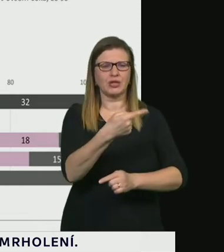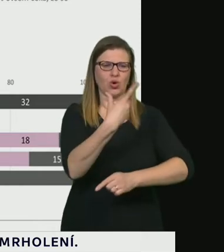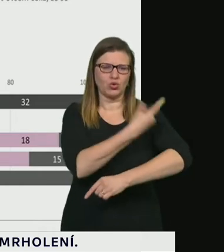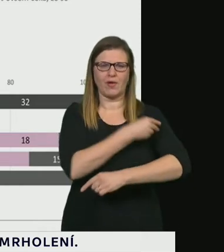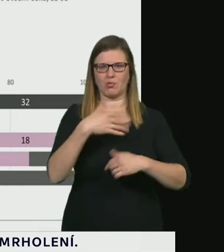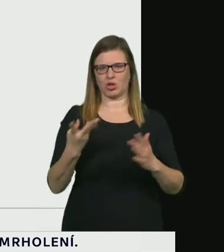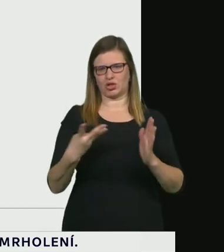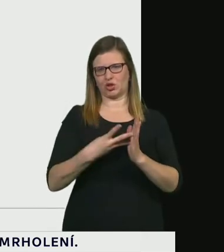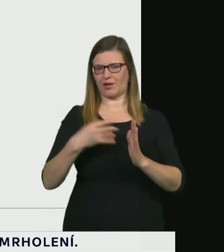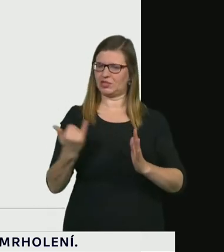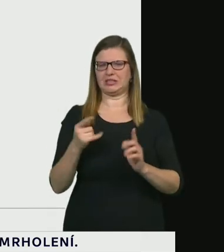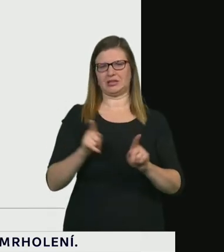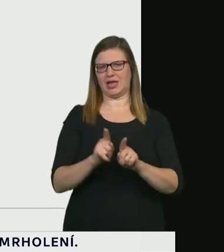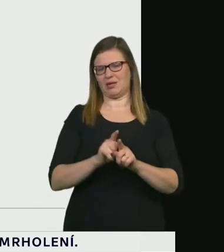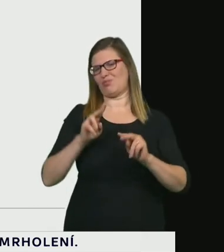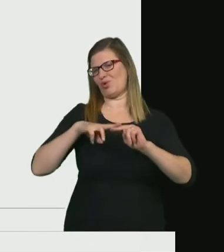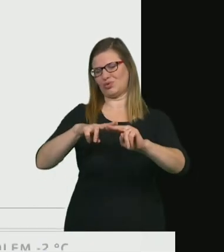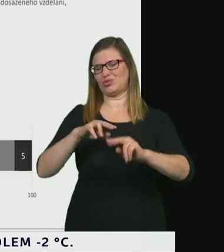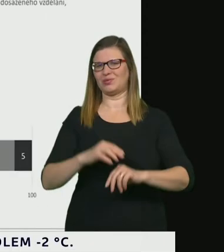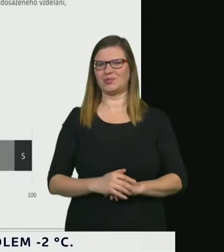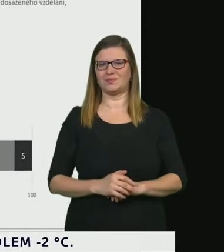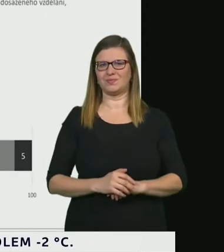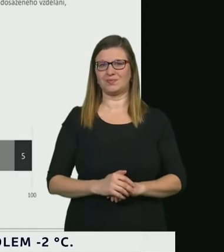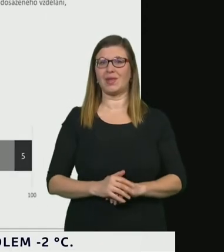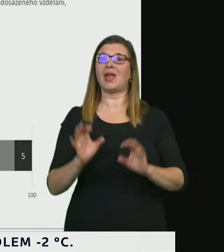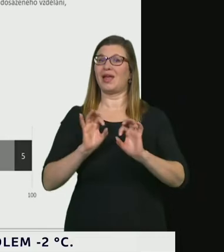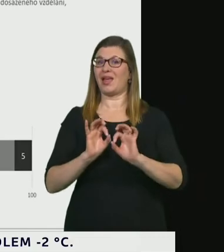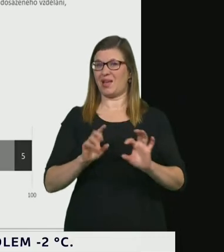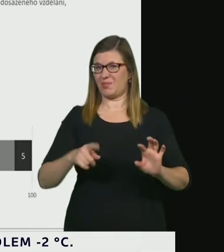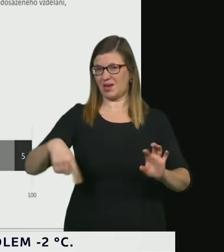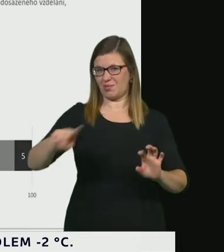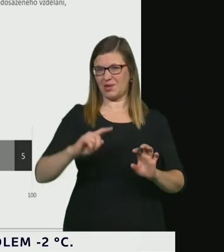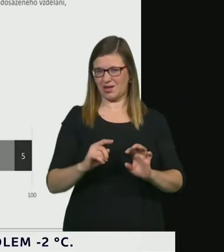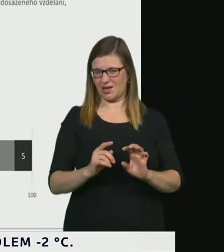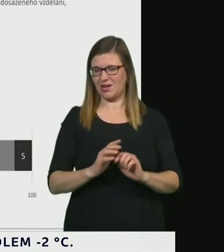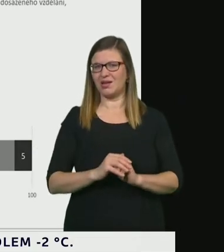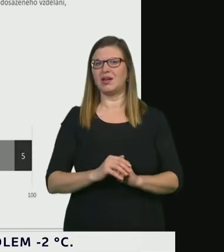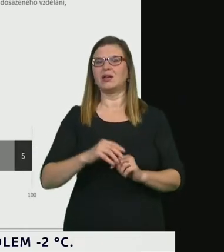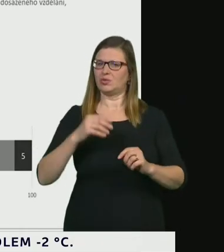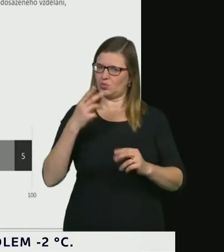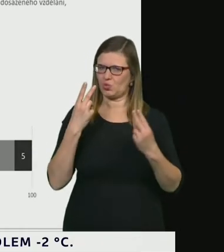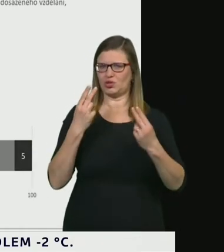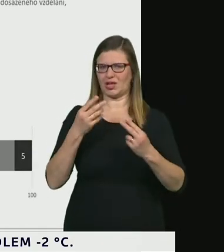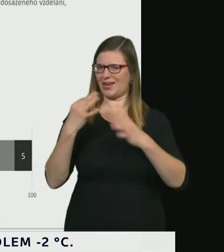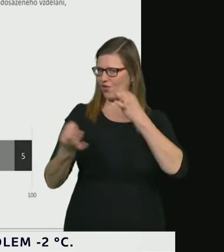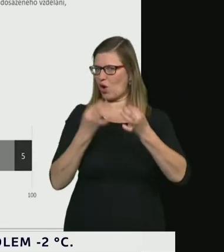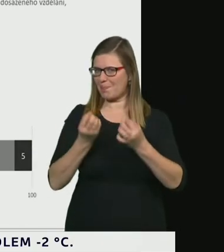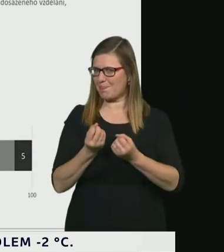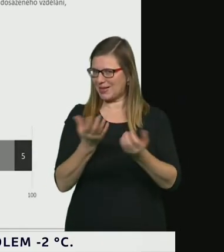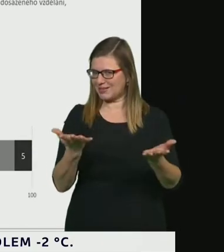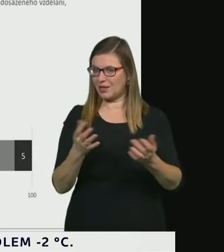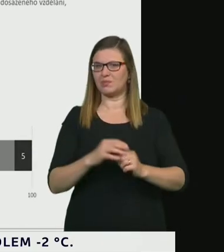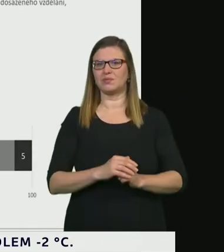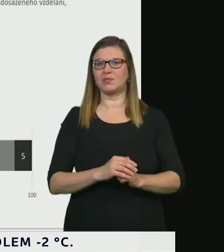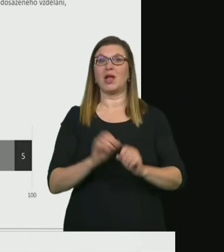Pokud se týká epidemie vlastní, tak, a to je poměrně zásadní informace, často slycháme z